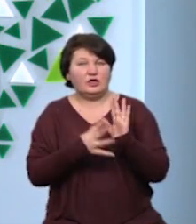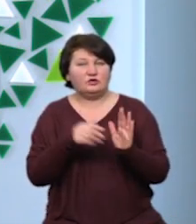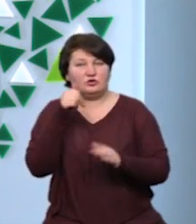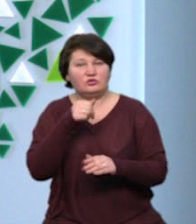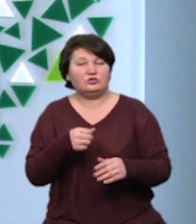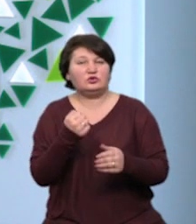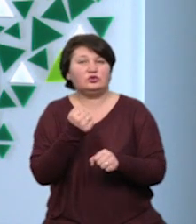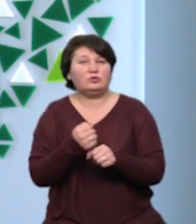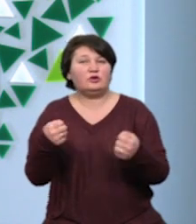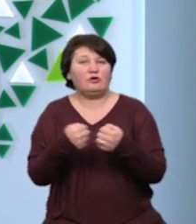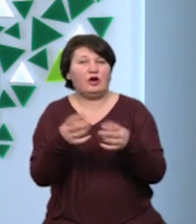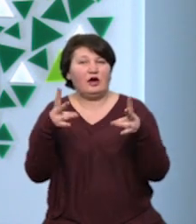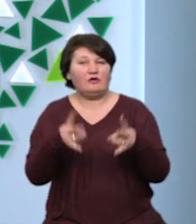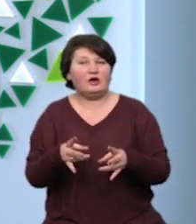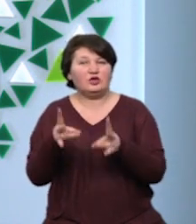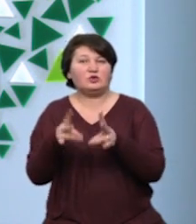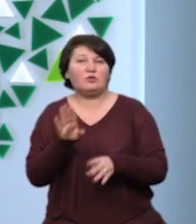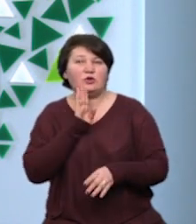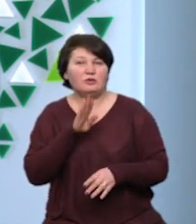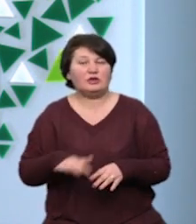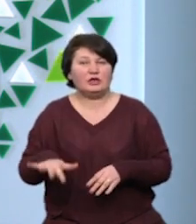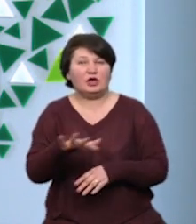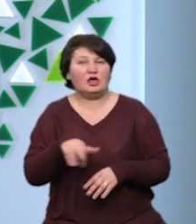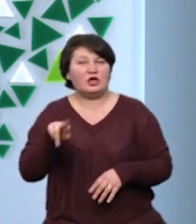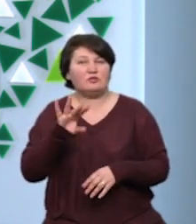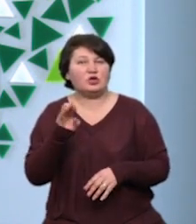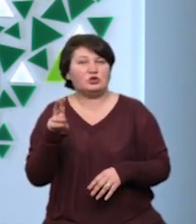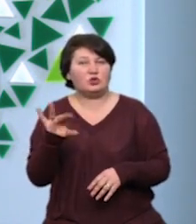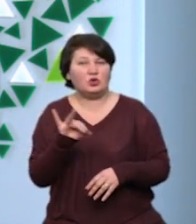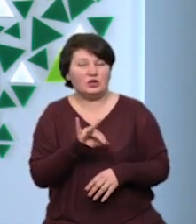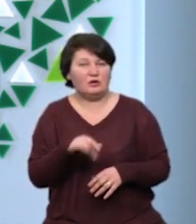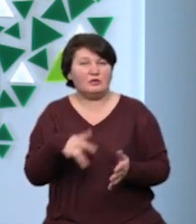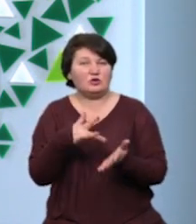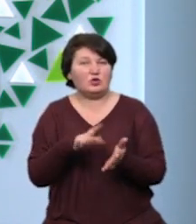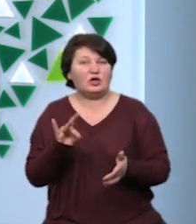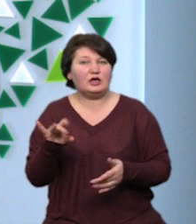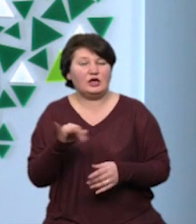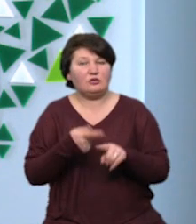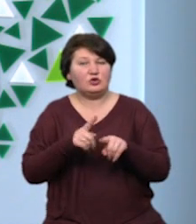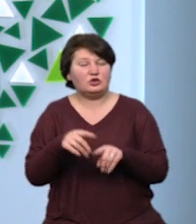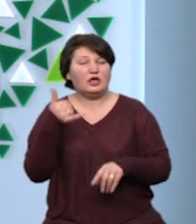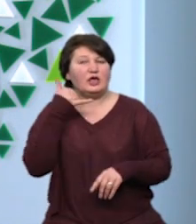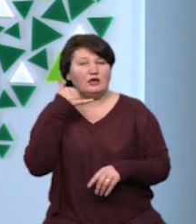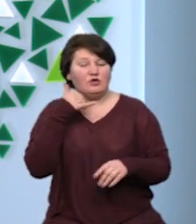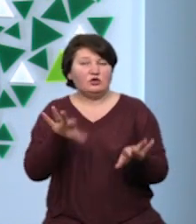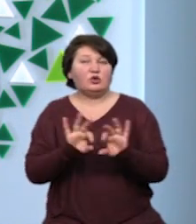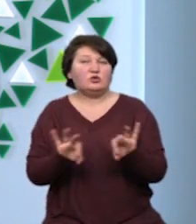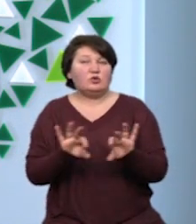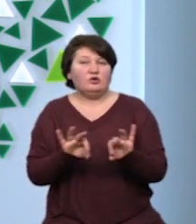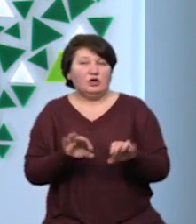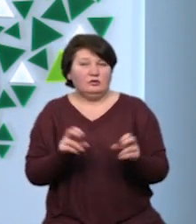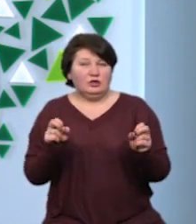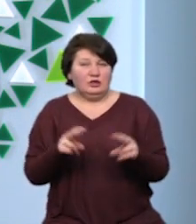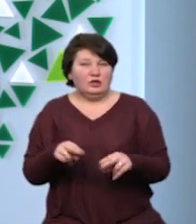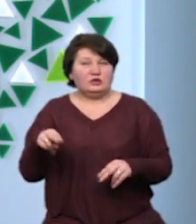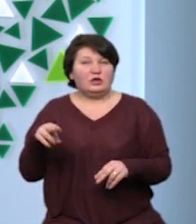дорожньо-транспортну пригоду із потерпілою на території Яремчанської міської ради. Про це телефоном кореспондентом Суспільного розповіла спеціалістка